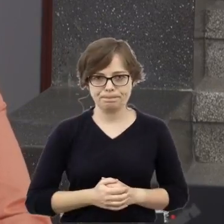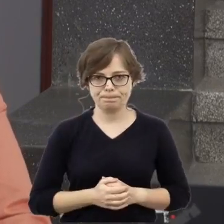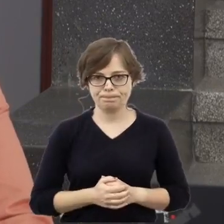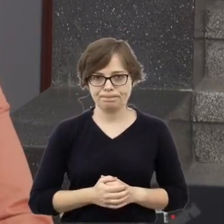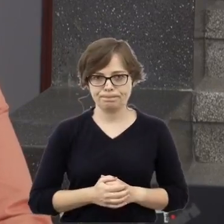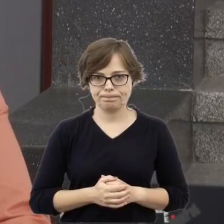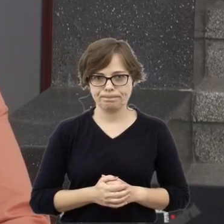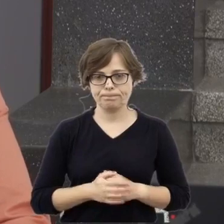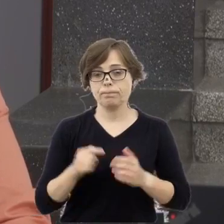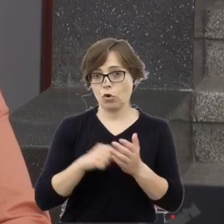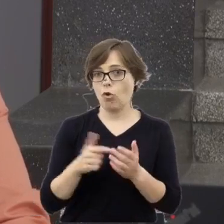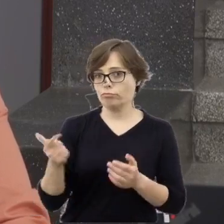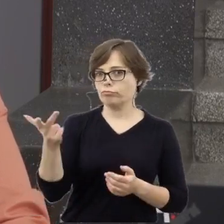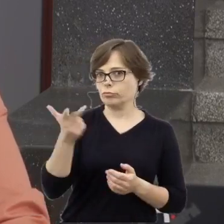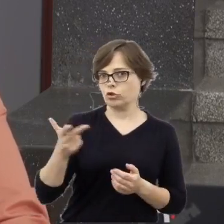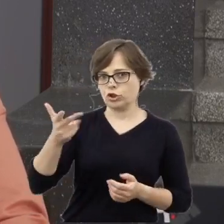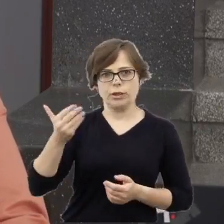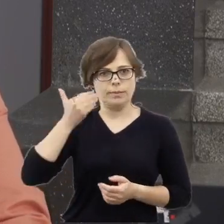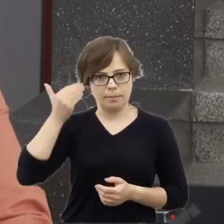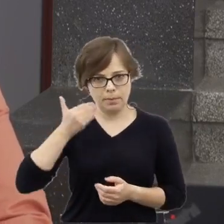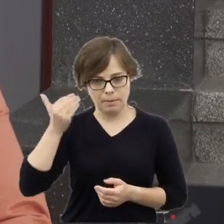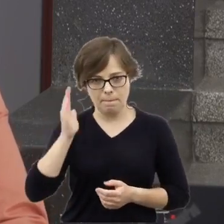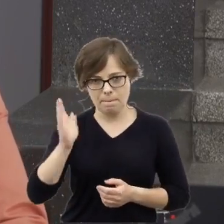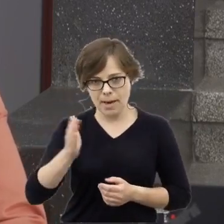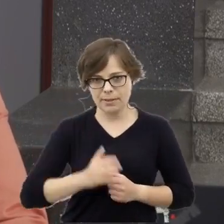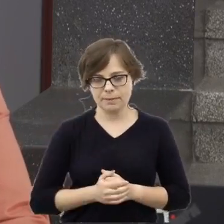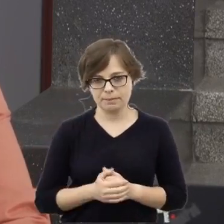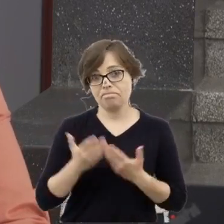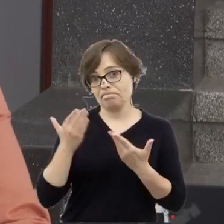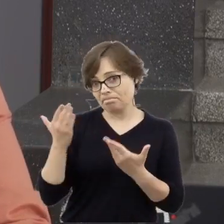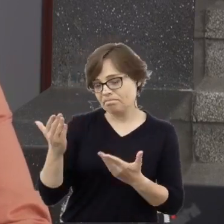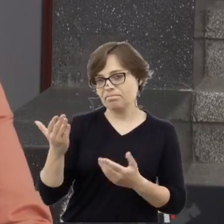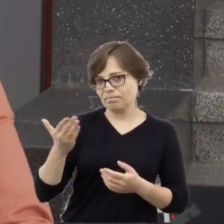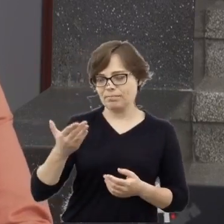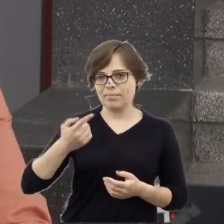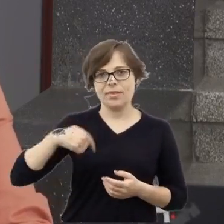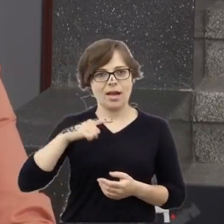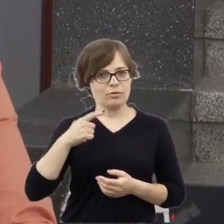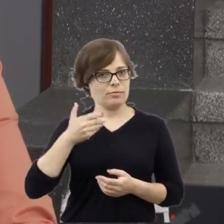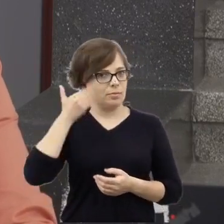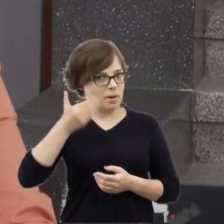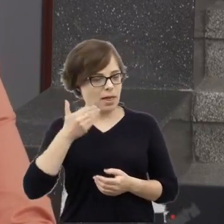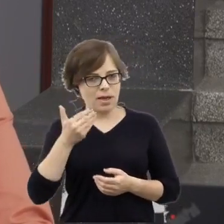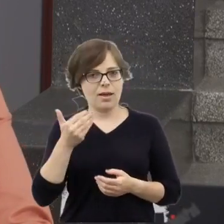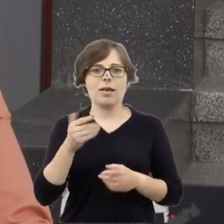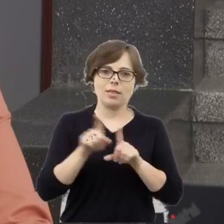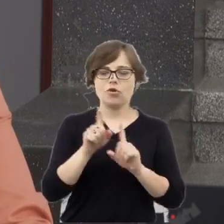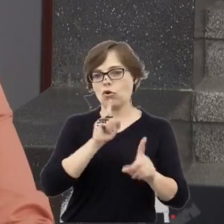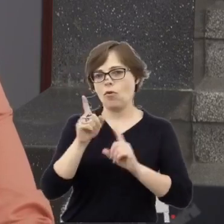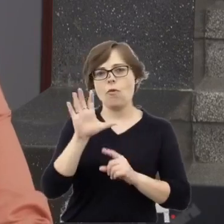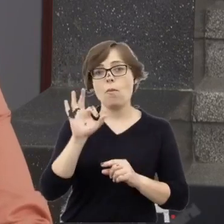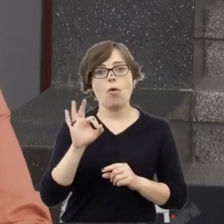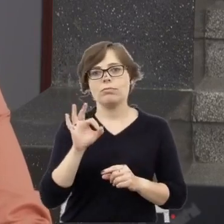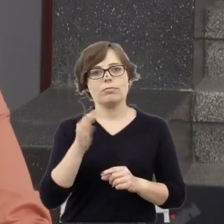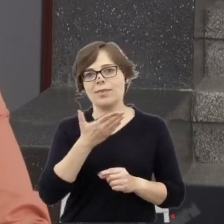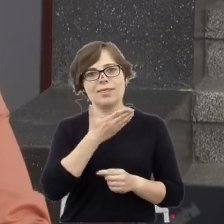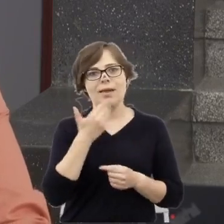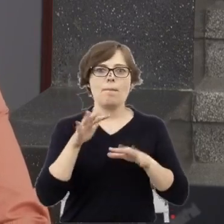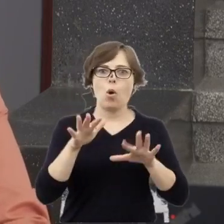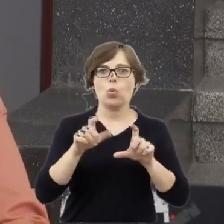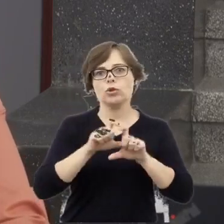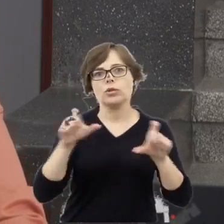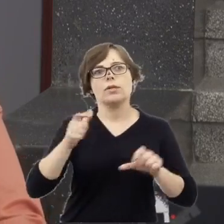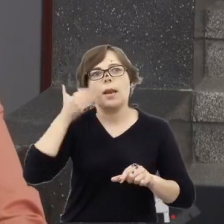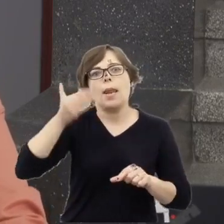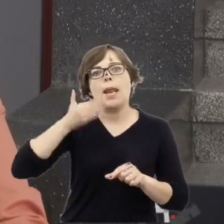To są nasi prelegenci, czy też nasi rozmówcy, bo nie będziemy mieć czasu, aby dużo czasu poświęcać na